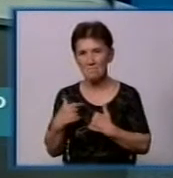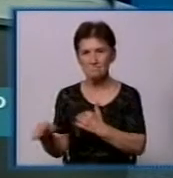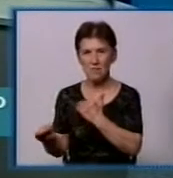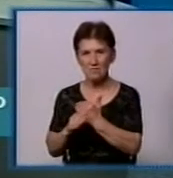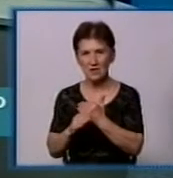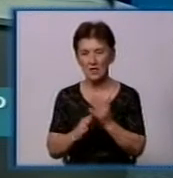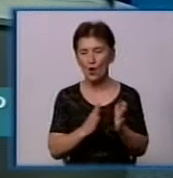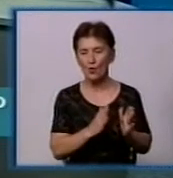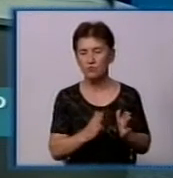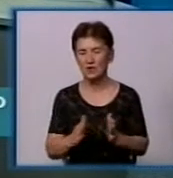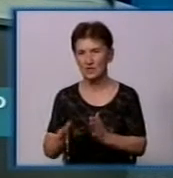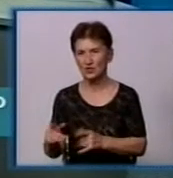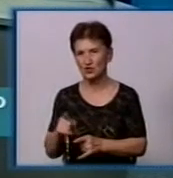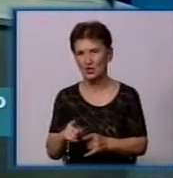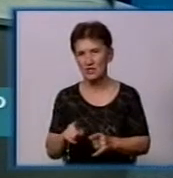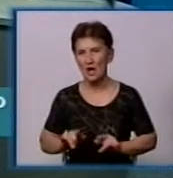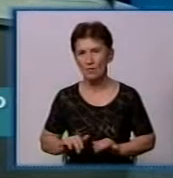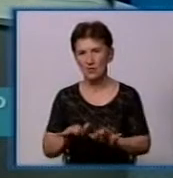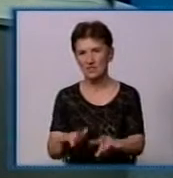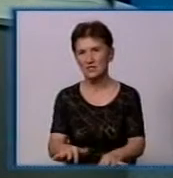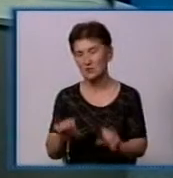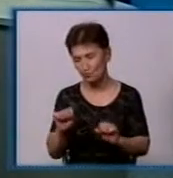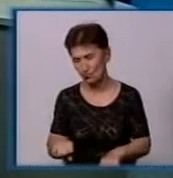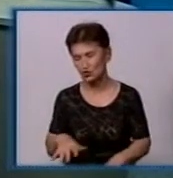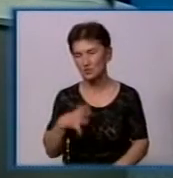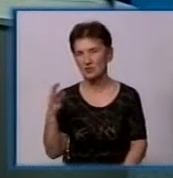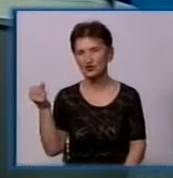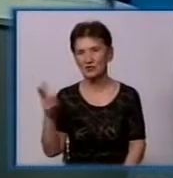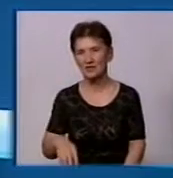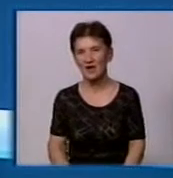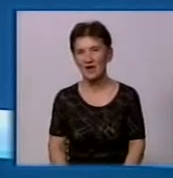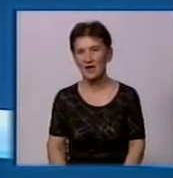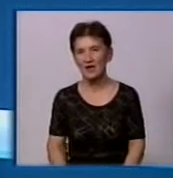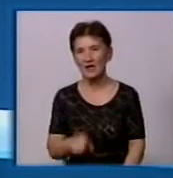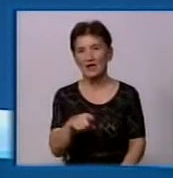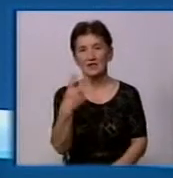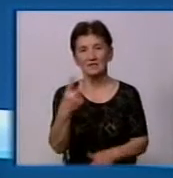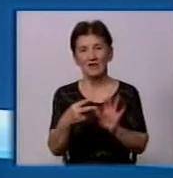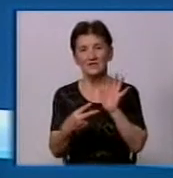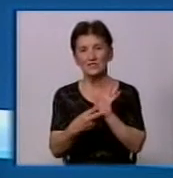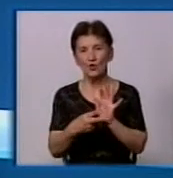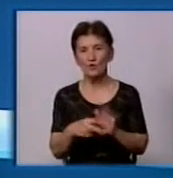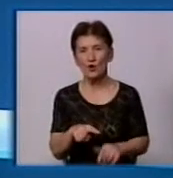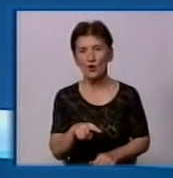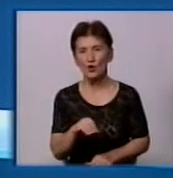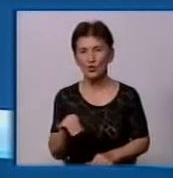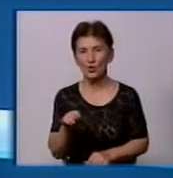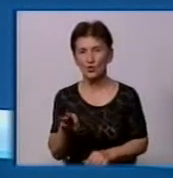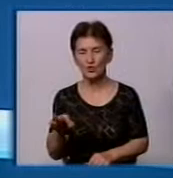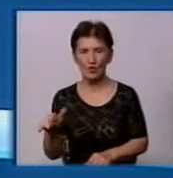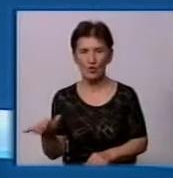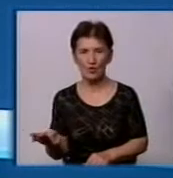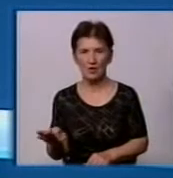упорядочити цей процес. Возможно, штрафами, так. 27 лютого Тетяна Мартовіцька, заступниця директора